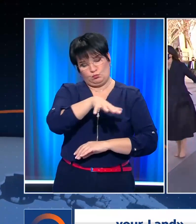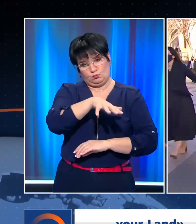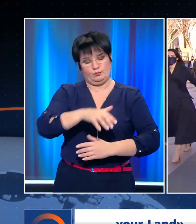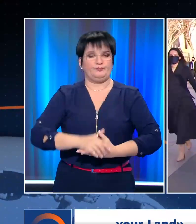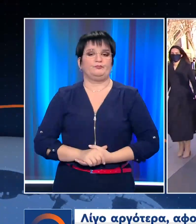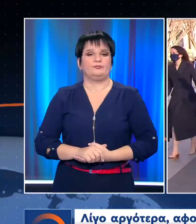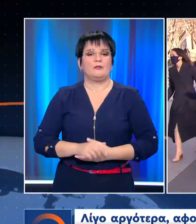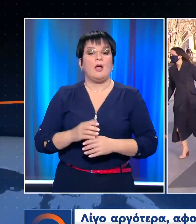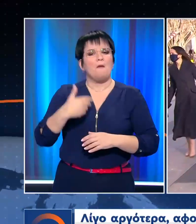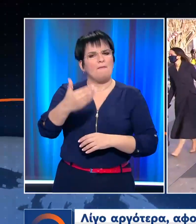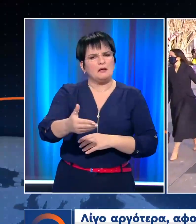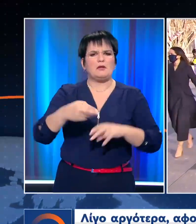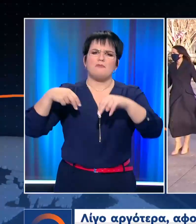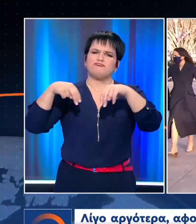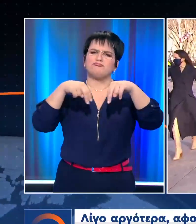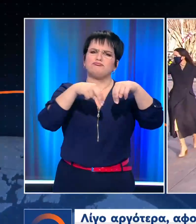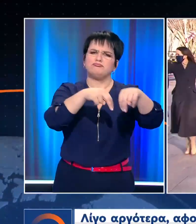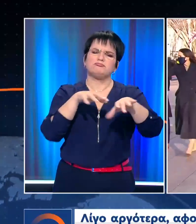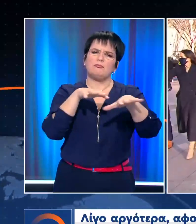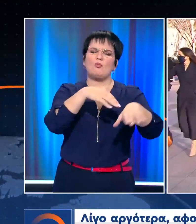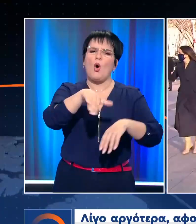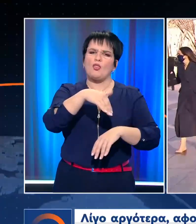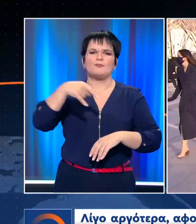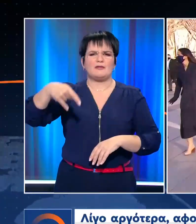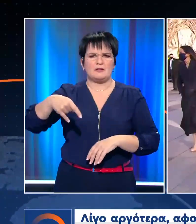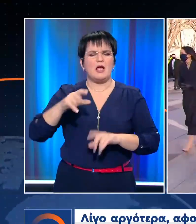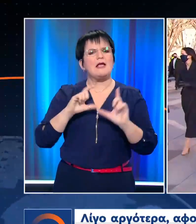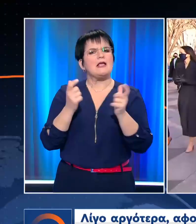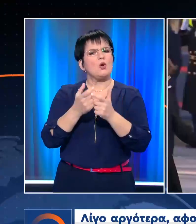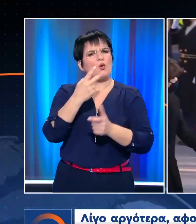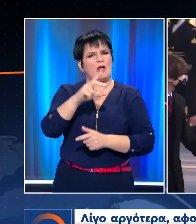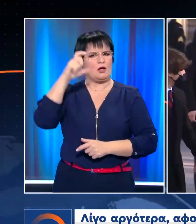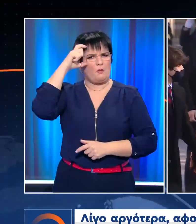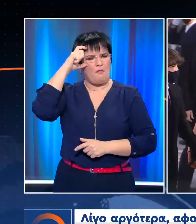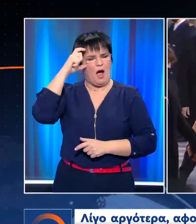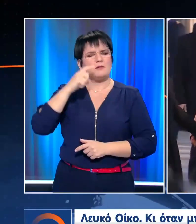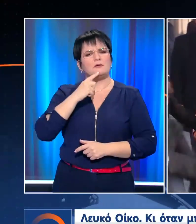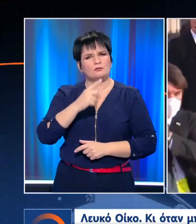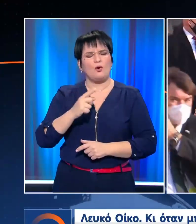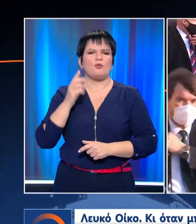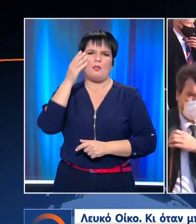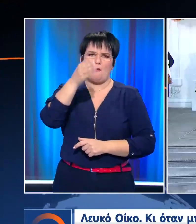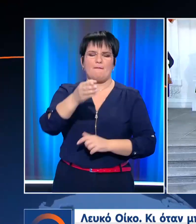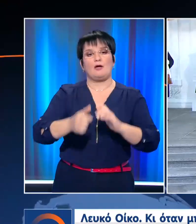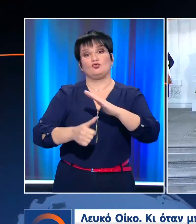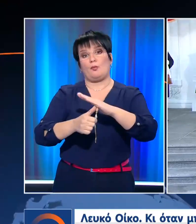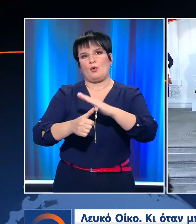Λίγο αργότερα αφού περπάτησε την οδό Πενσιλβάνια ο Τζο Μπάιντεν με την οικογένειά του πάντα δίπλα του έφτανε στο Λευκό Ήκο.